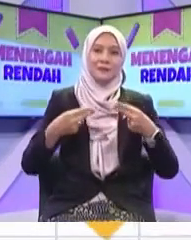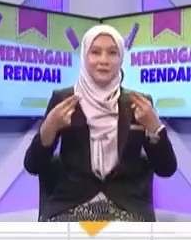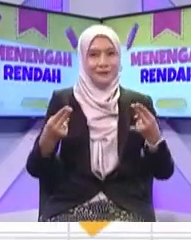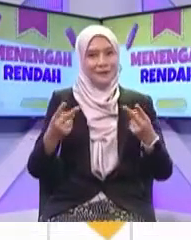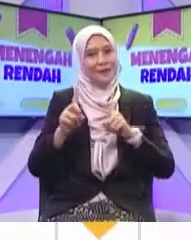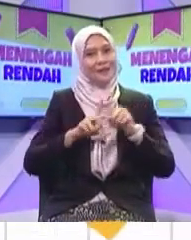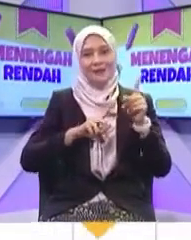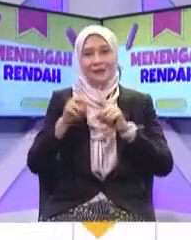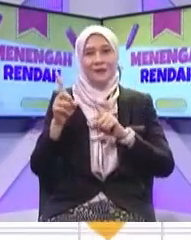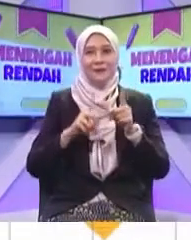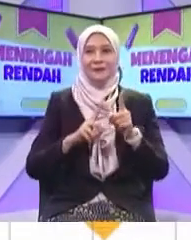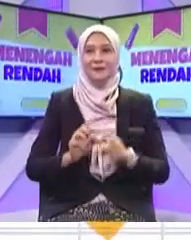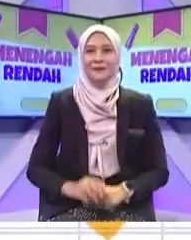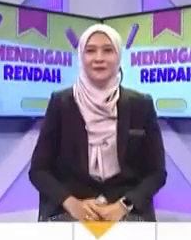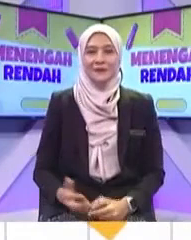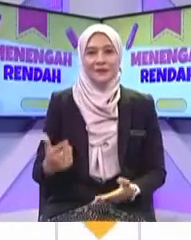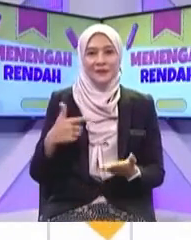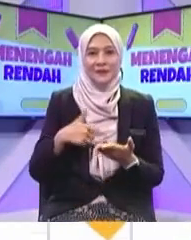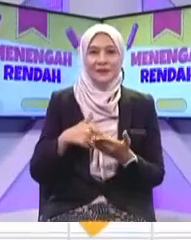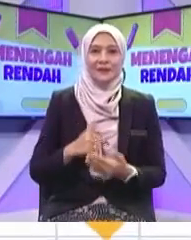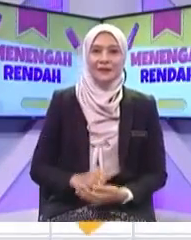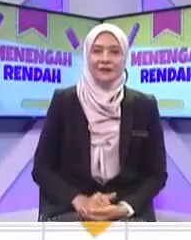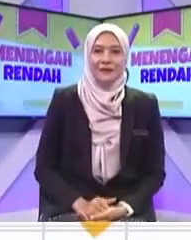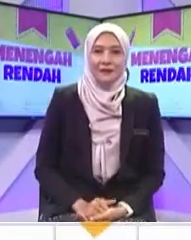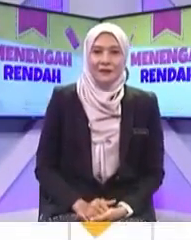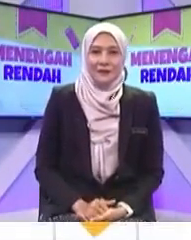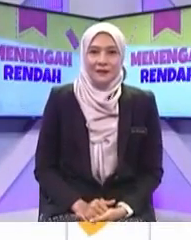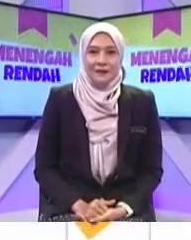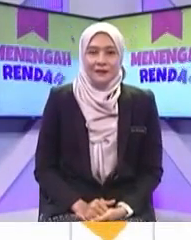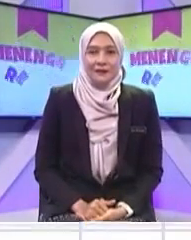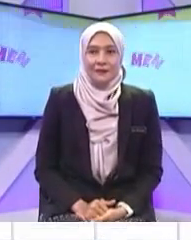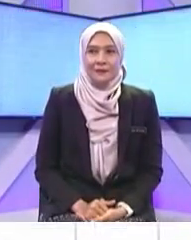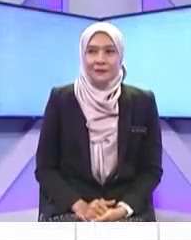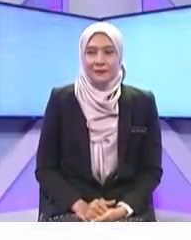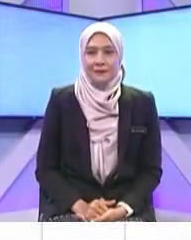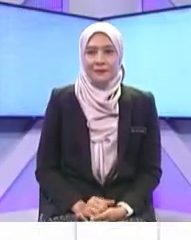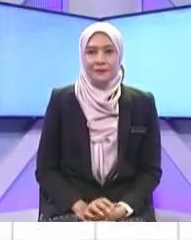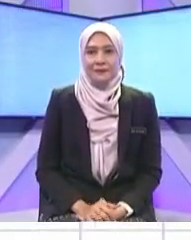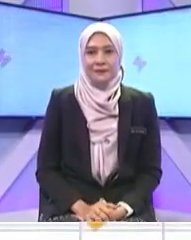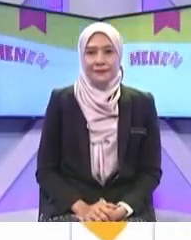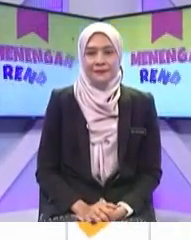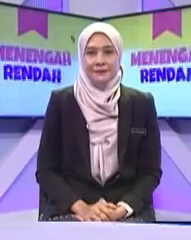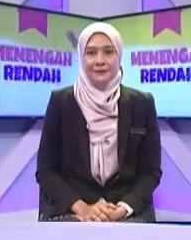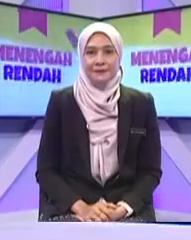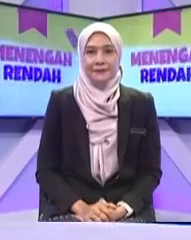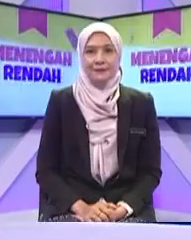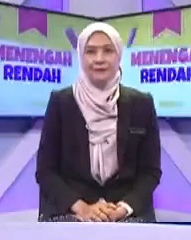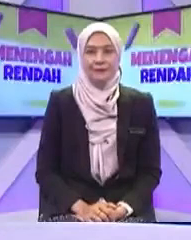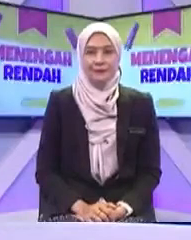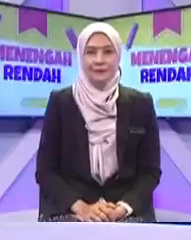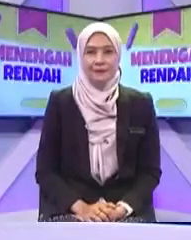wuih dah penuh lah cikgu dah penuh kita hujungkan dia ok bagi hujung dua ok Fahim satu